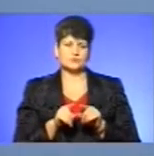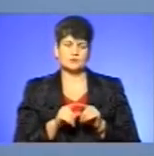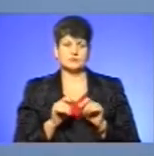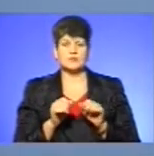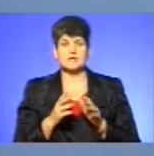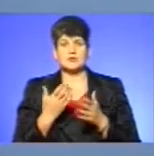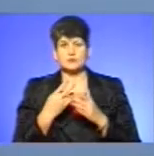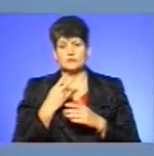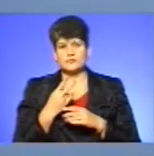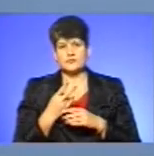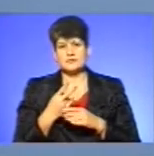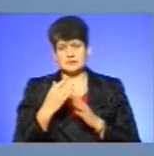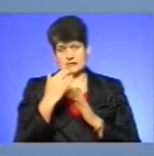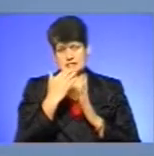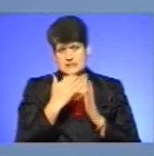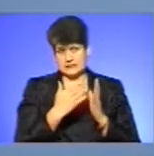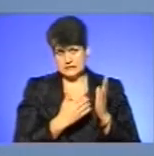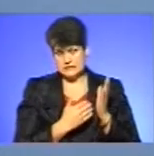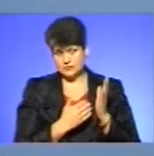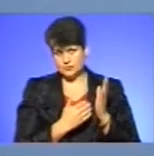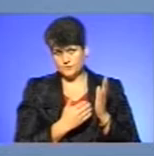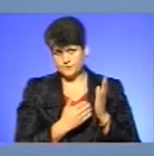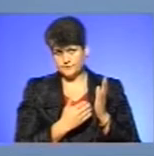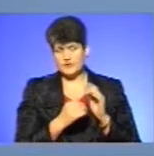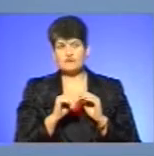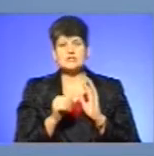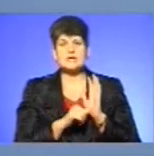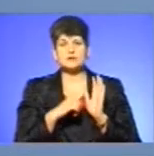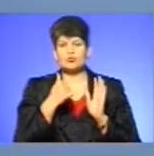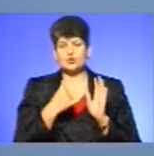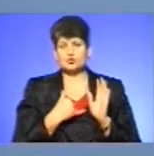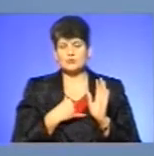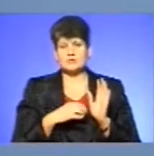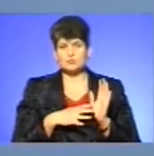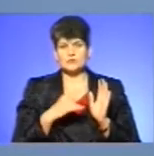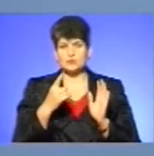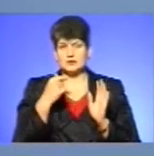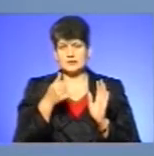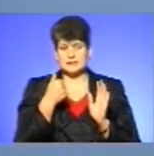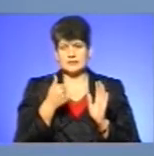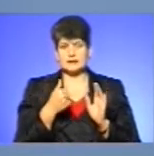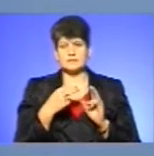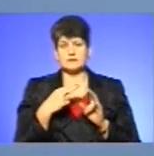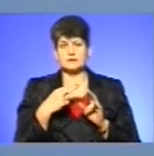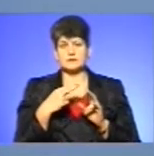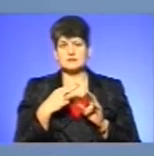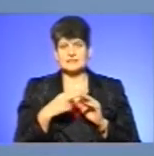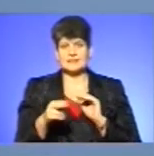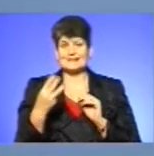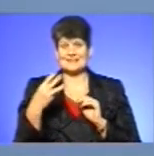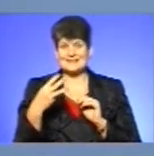взяти статистику, в 2016 році у нас було за рік без зниклих 30 дітей,